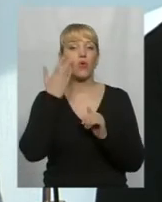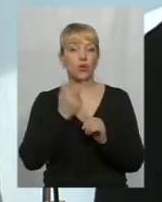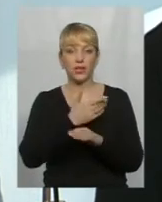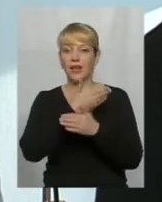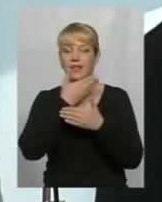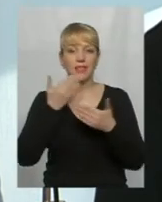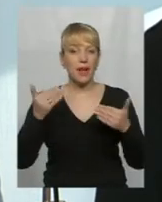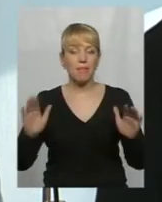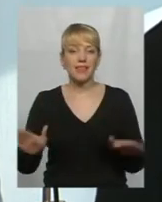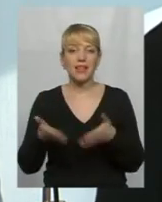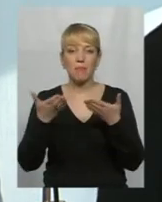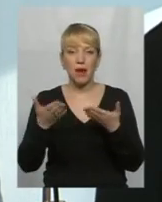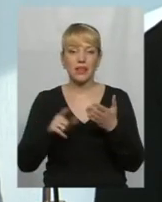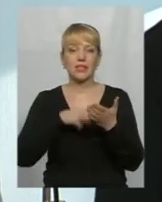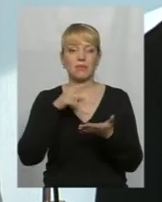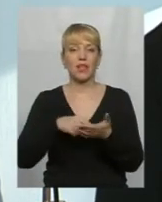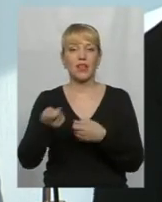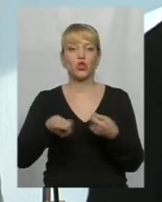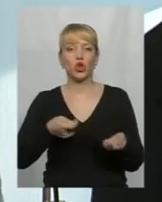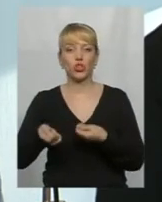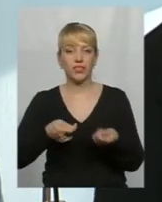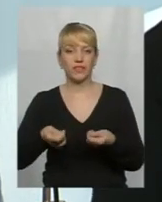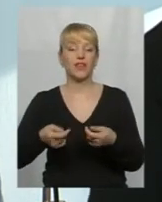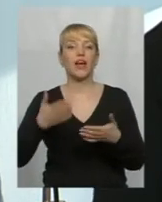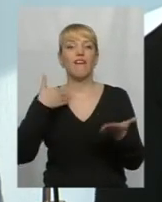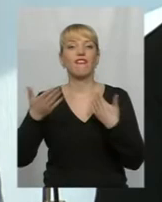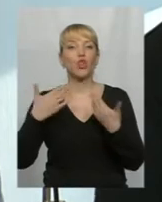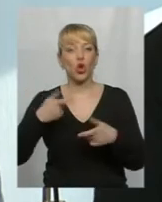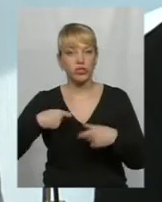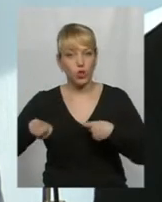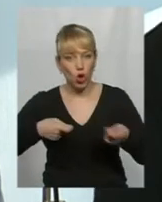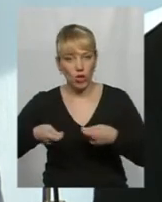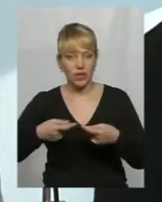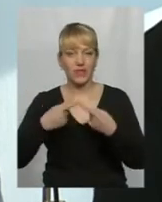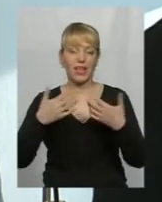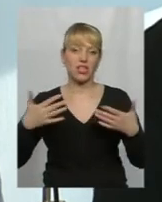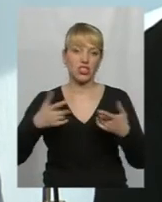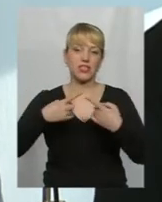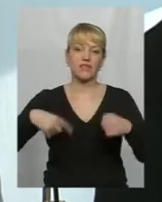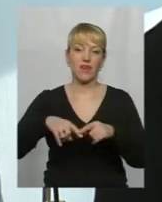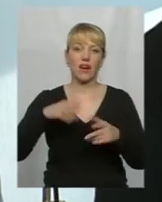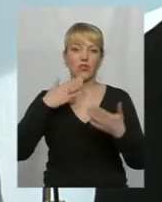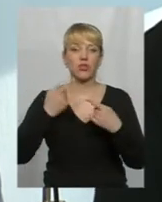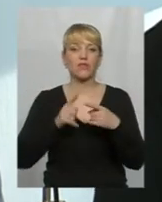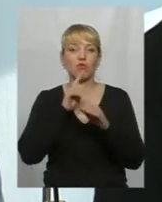піднімалося питання торгівлі, торгових відносин і іншої сфери відносин, воно замовчувалося,